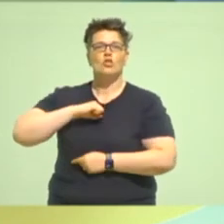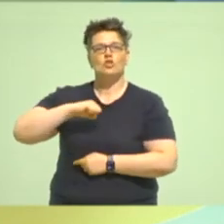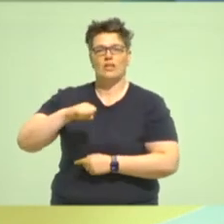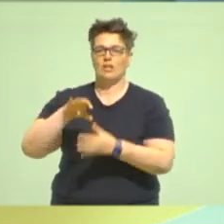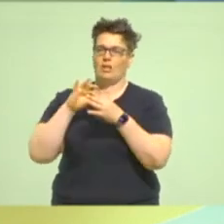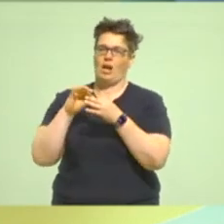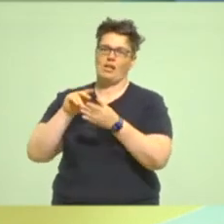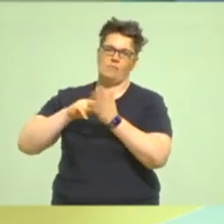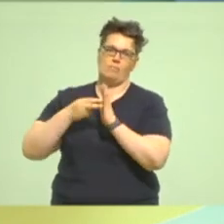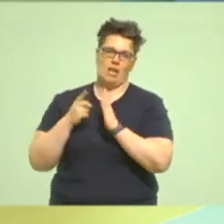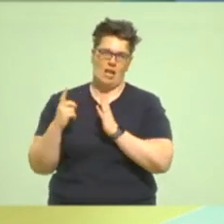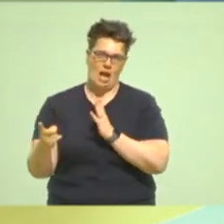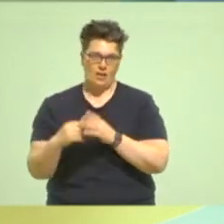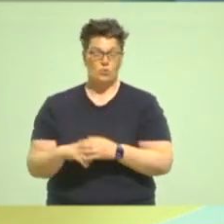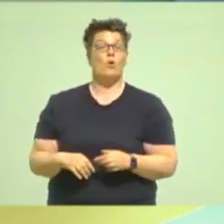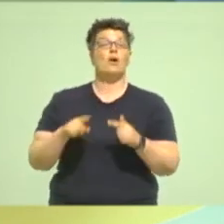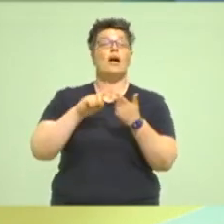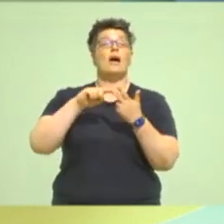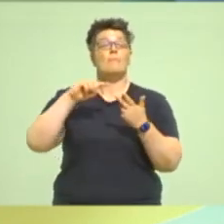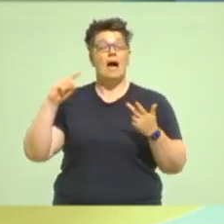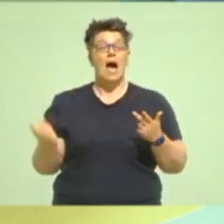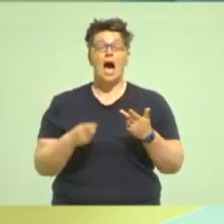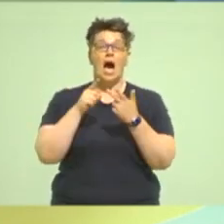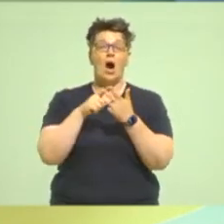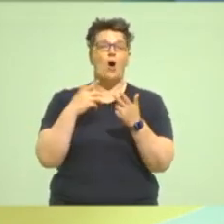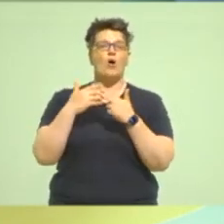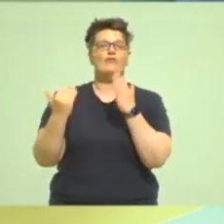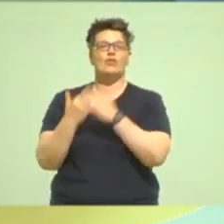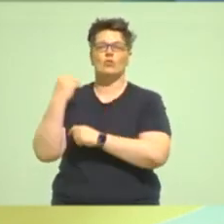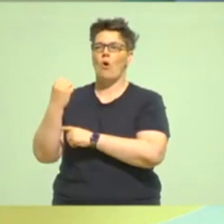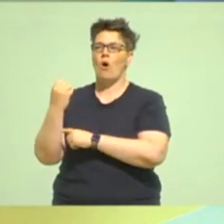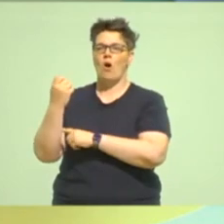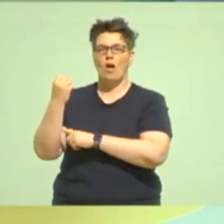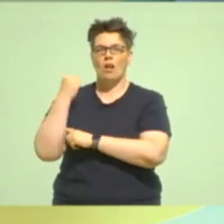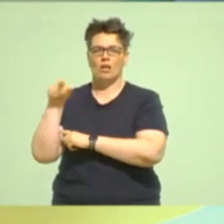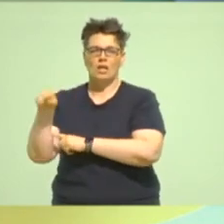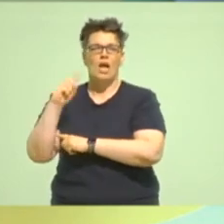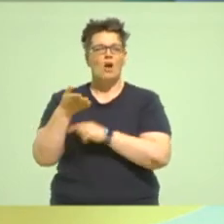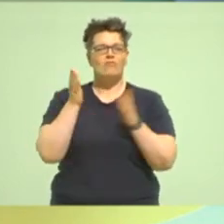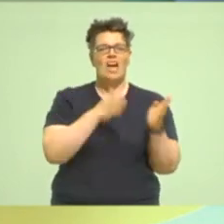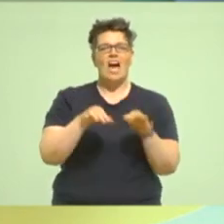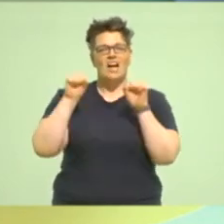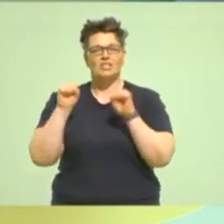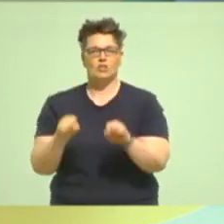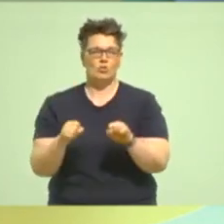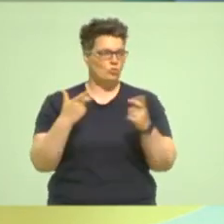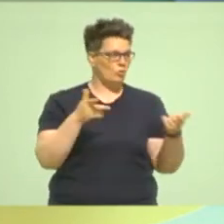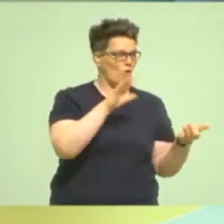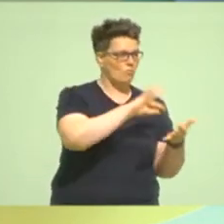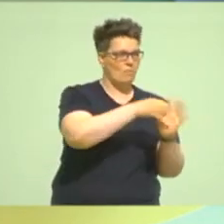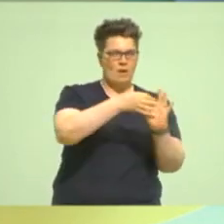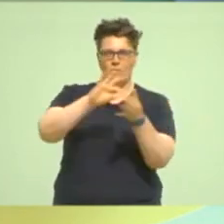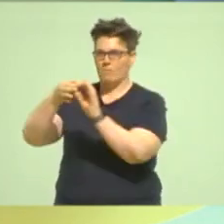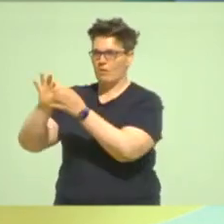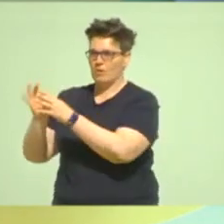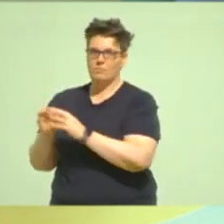und dem Versöhnen von Erneuerbaren und Artenschutz zeigen können. Und vollkommen klar ist